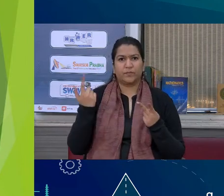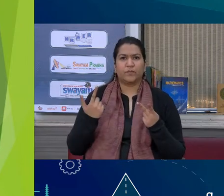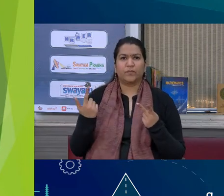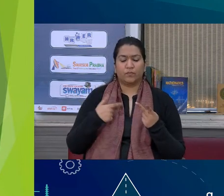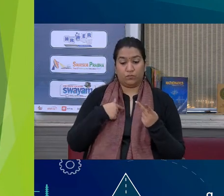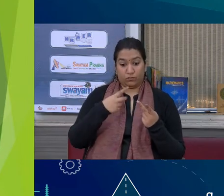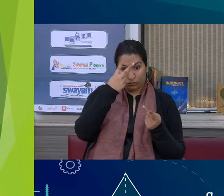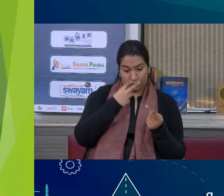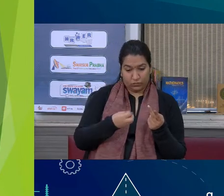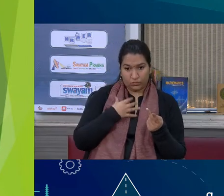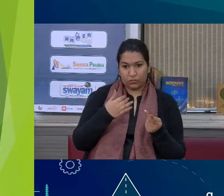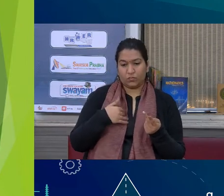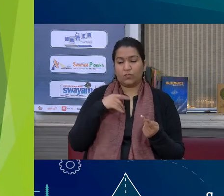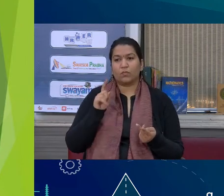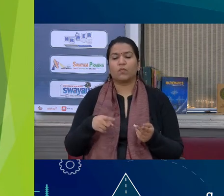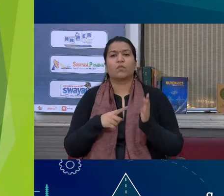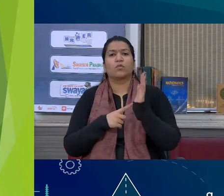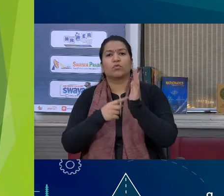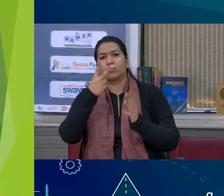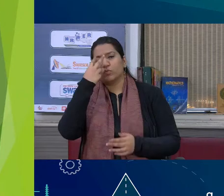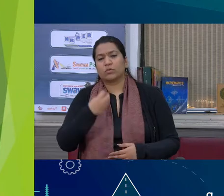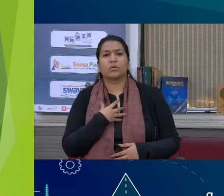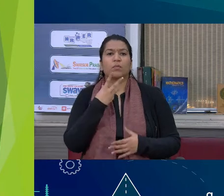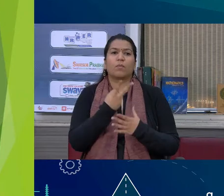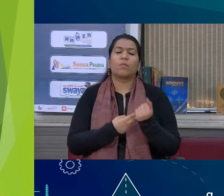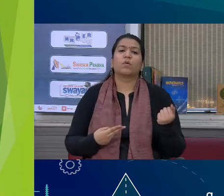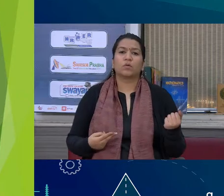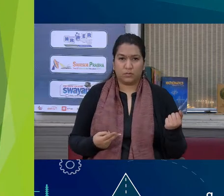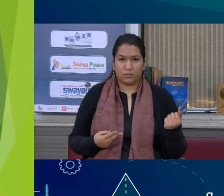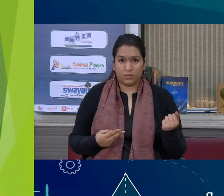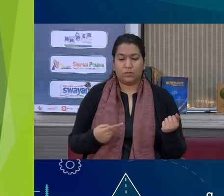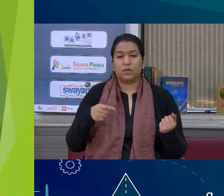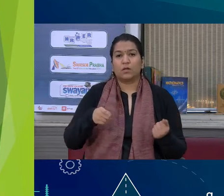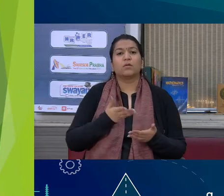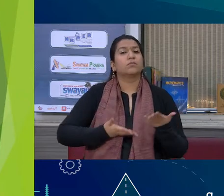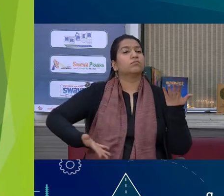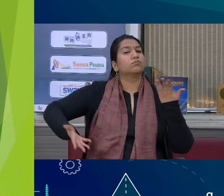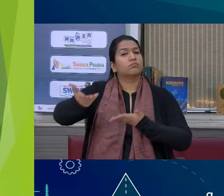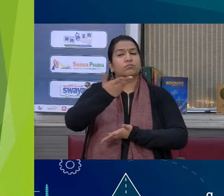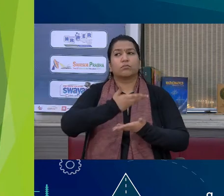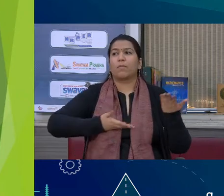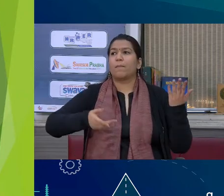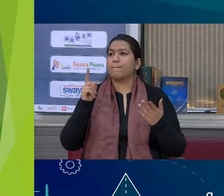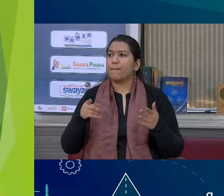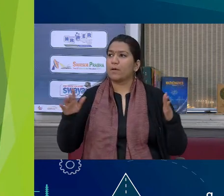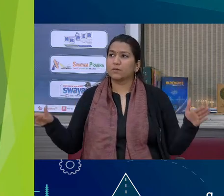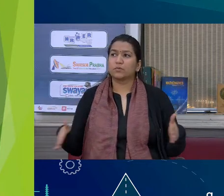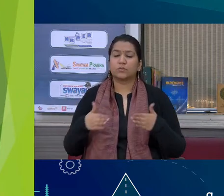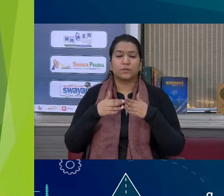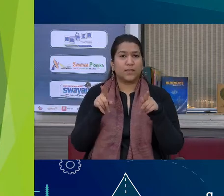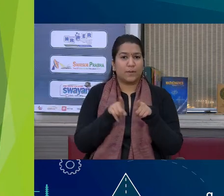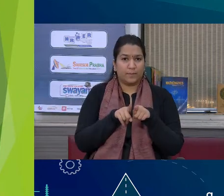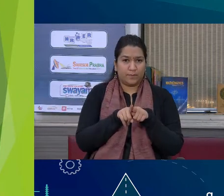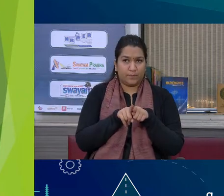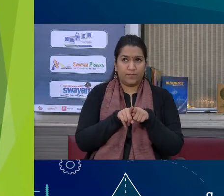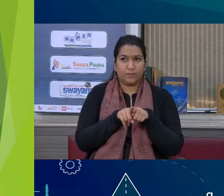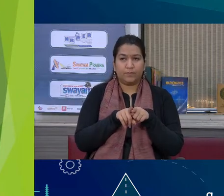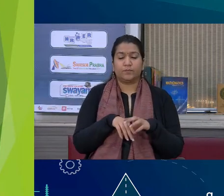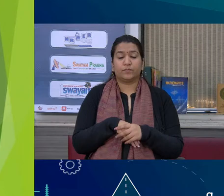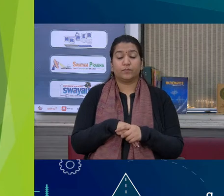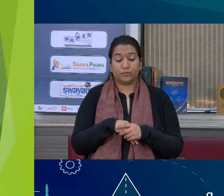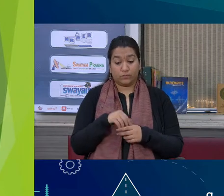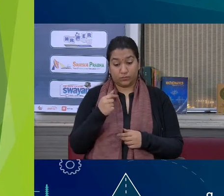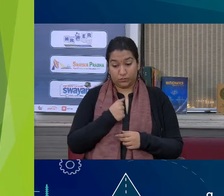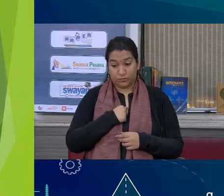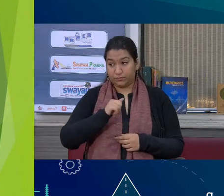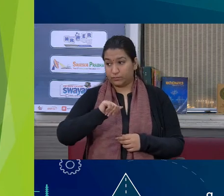मेरे मैं उसको गहना समझ है यह सामन जस्थे का संदेश है कि हम